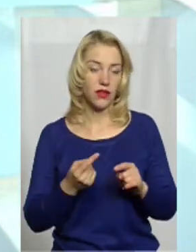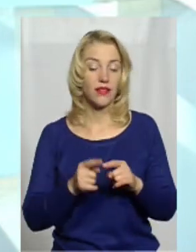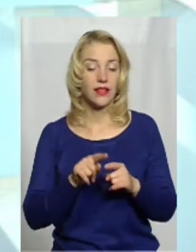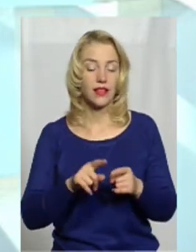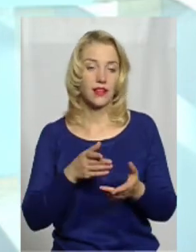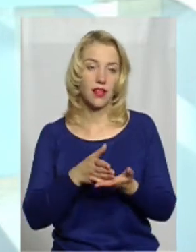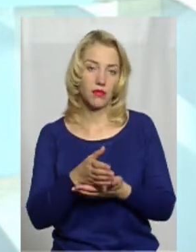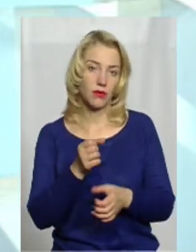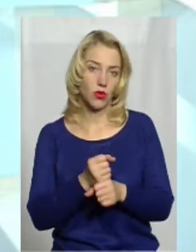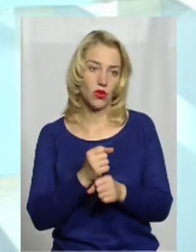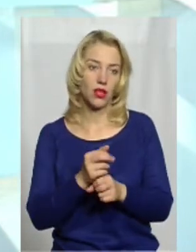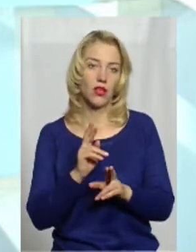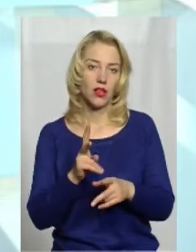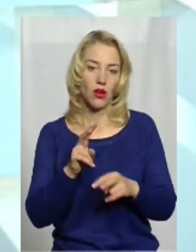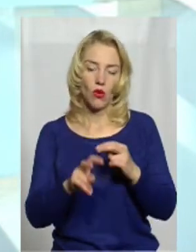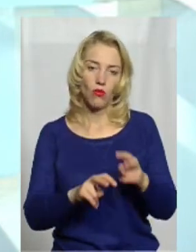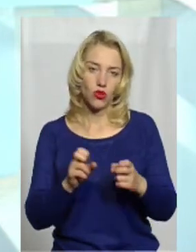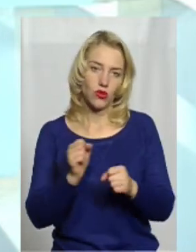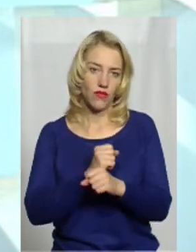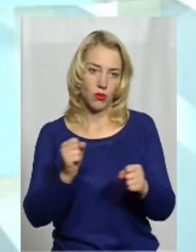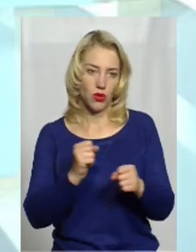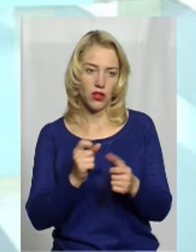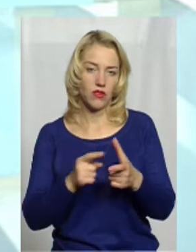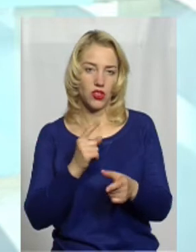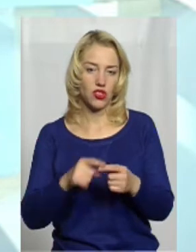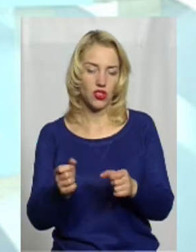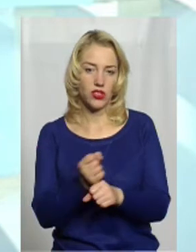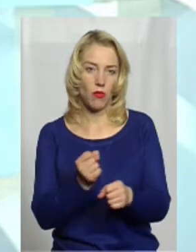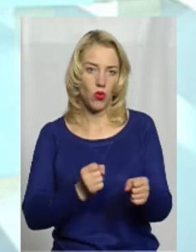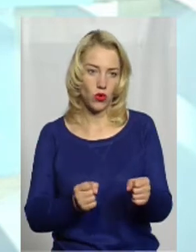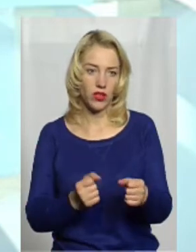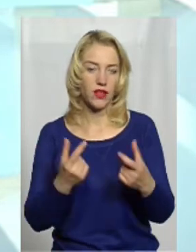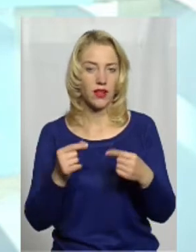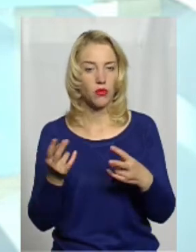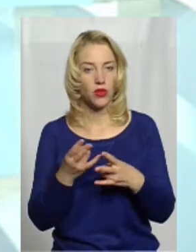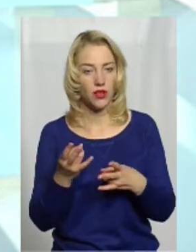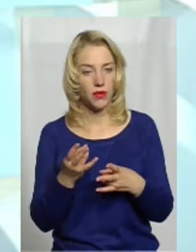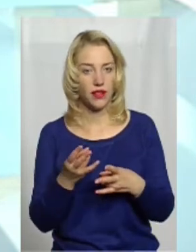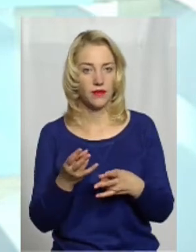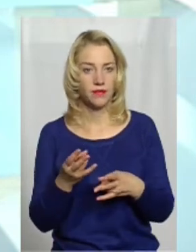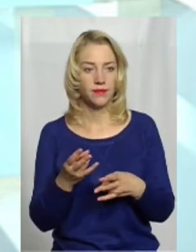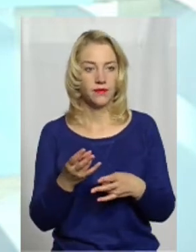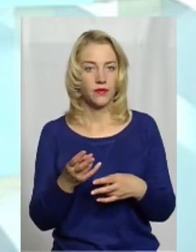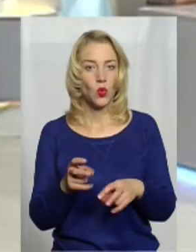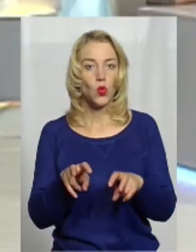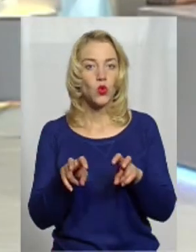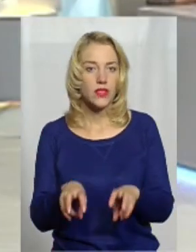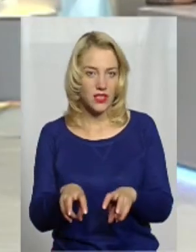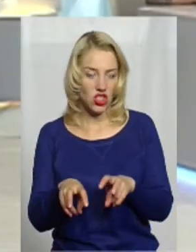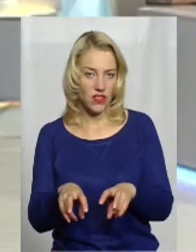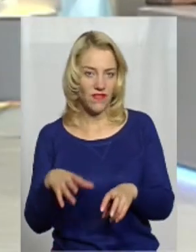напрямках роботи, як пошук вибухівки або зброї, в яких потрібна усідчивість.